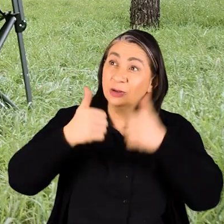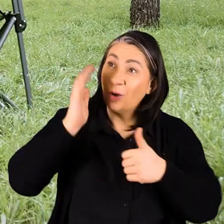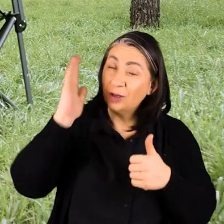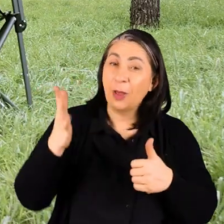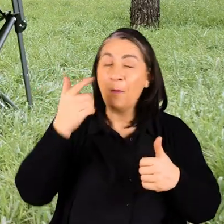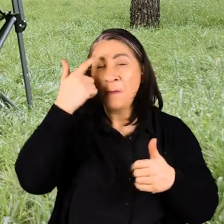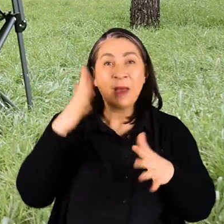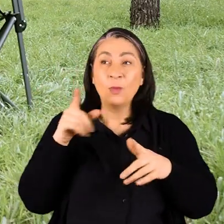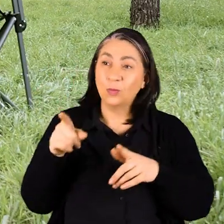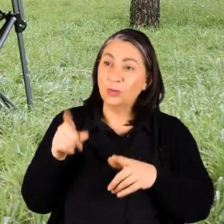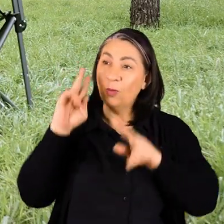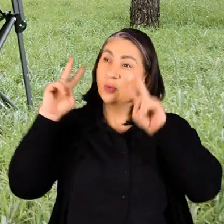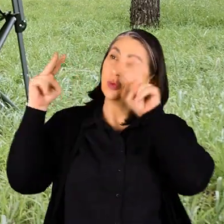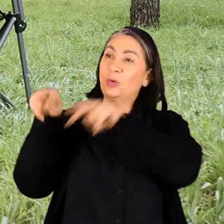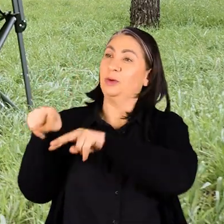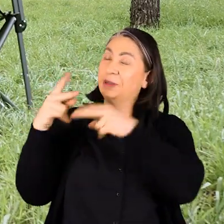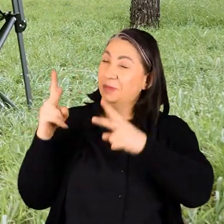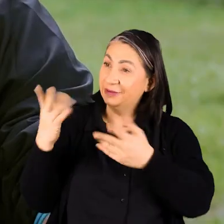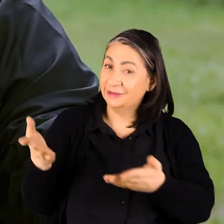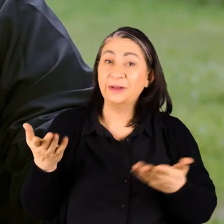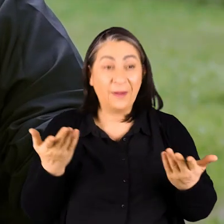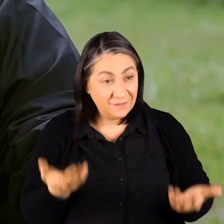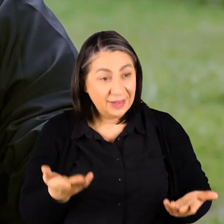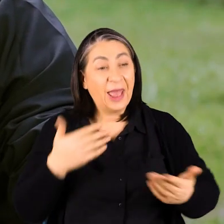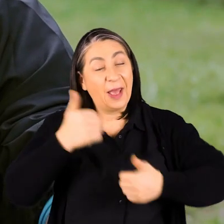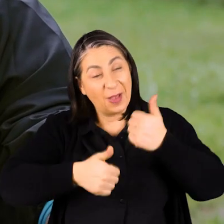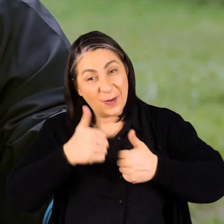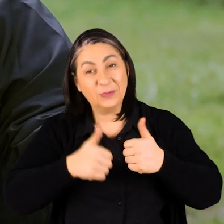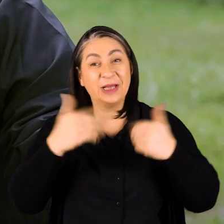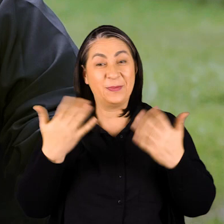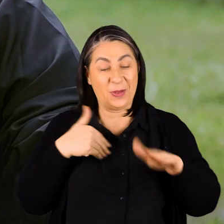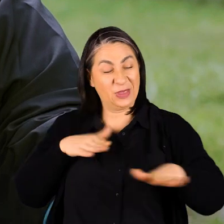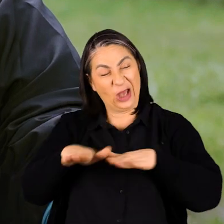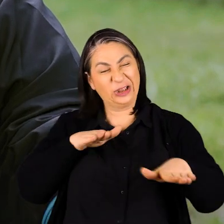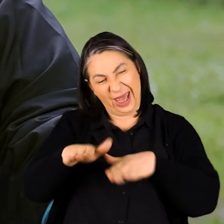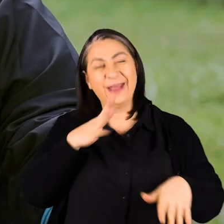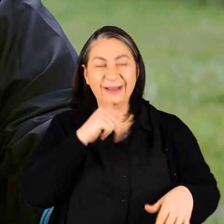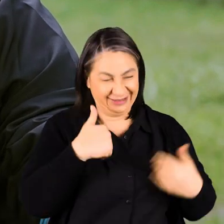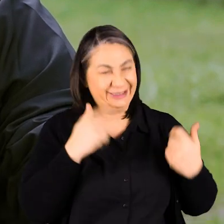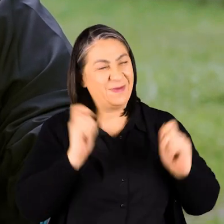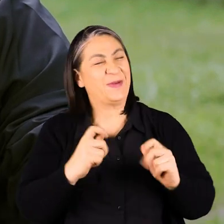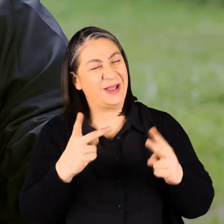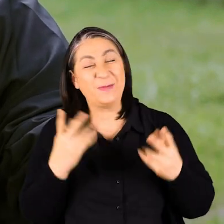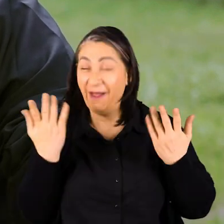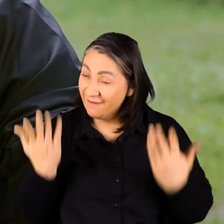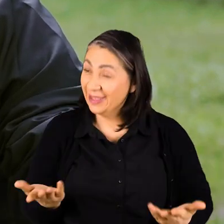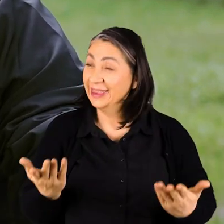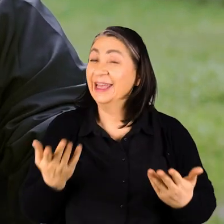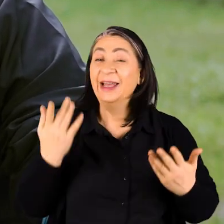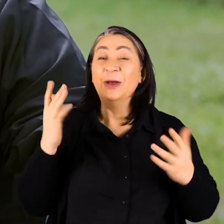gittiğin zaman da belki bu yönünü de orada gösterebilirsin yani Hem yarışı yapıp hem gidip bir parti yapalım Aynen öyle